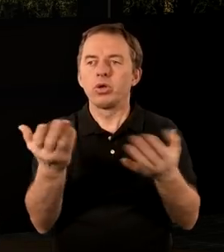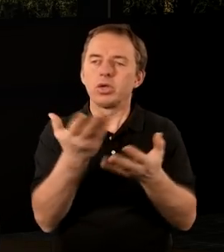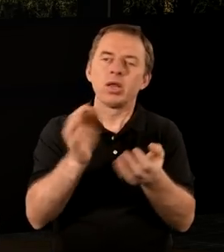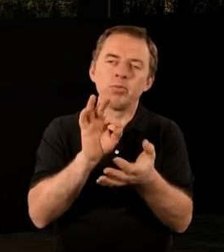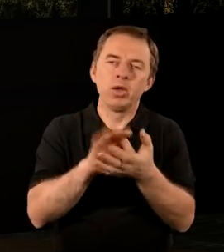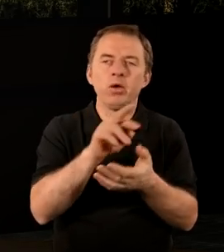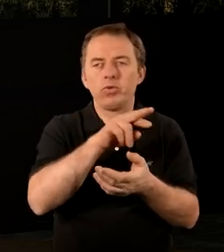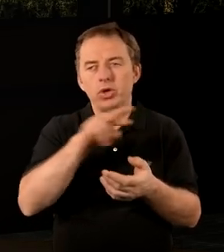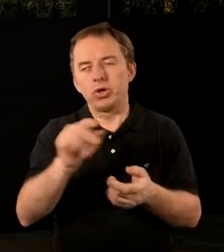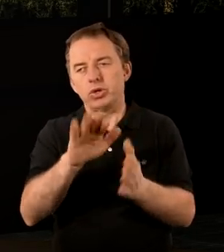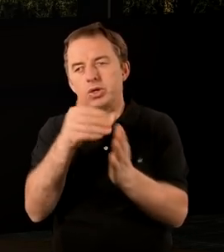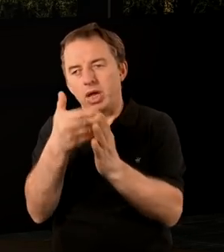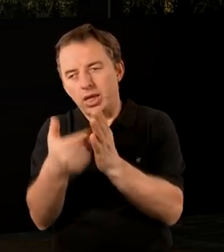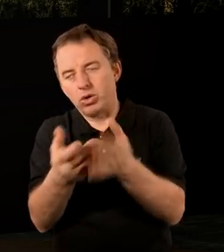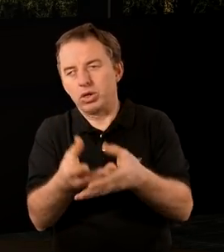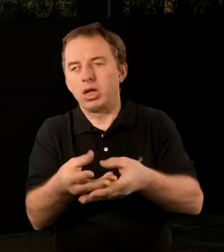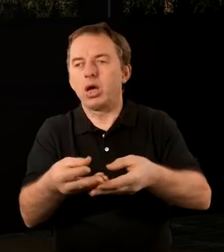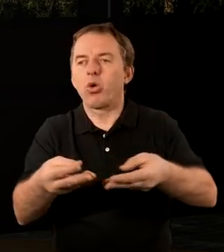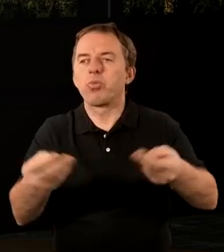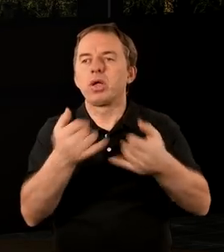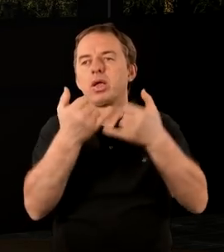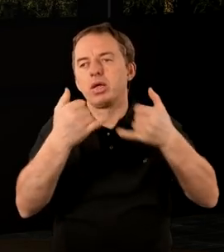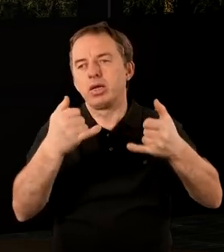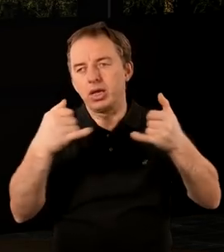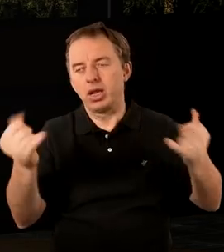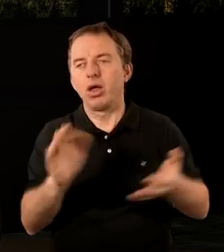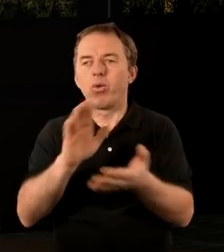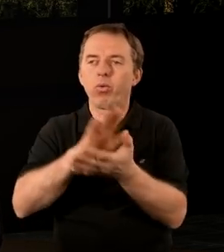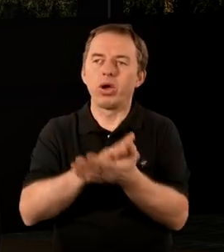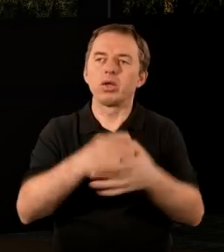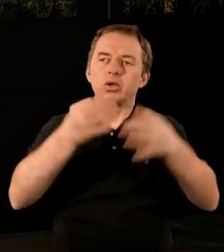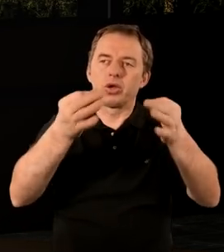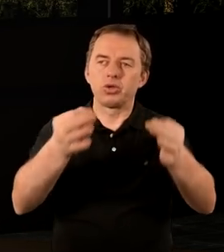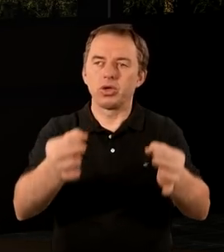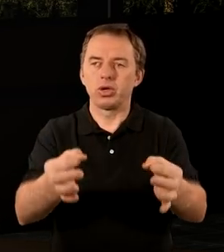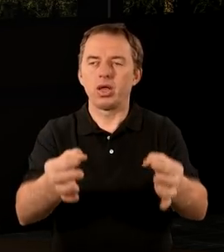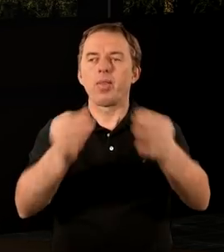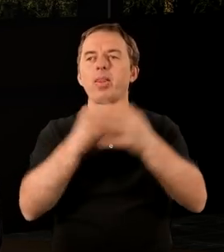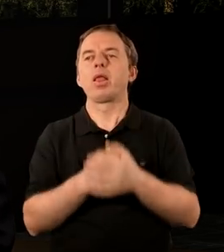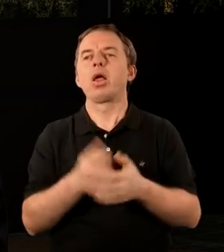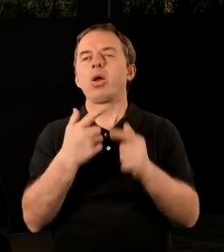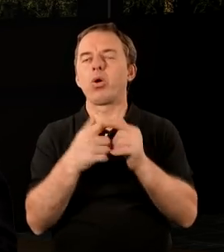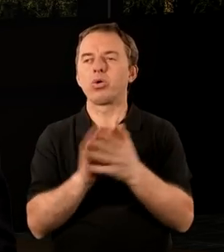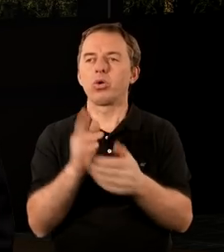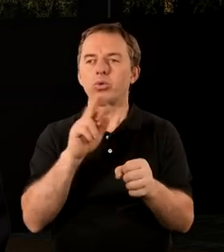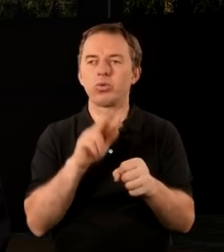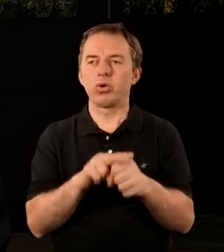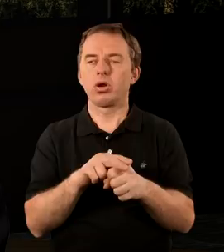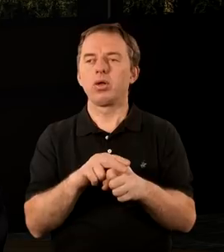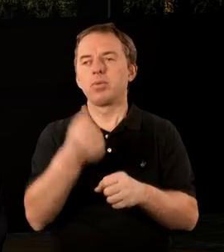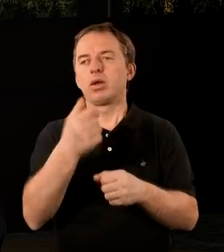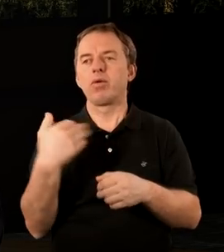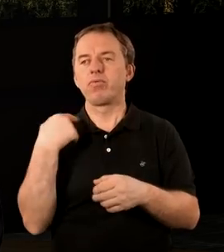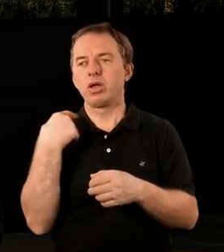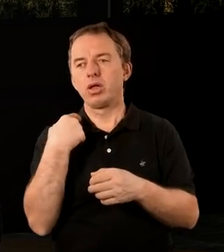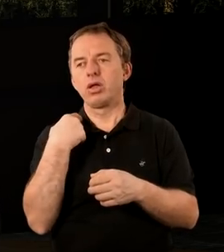Gdzieś pewne rzeczy zatraciły się, zagubiły na coś innego. Być może kładzie się już dzisiaj akcenty. Kościół urósł gdzieś przy końcu